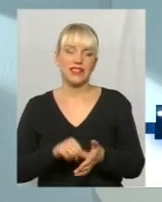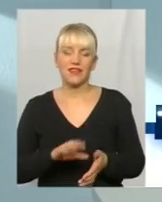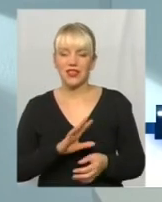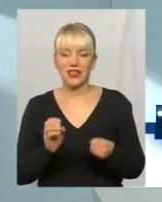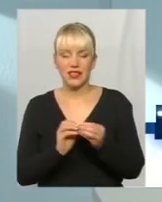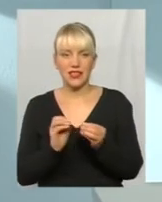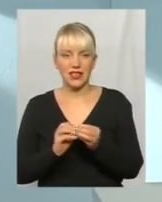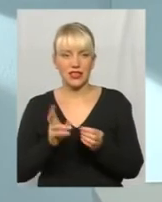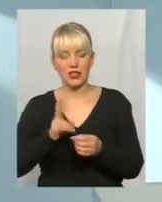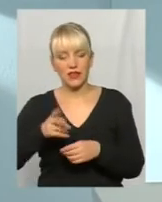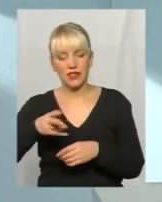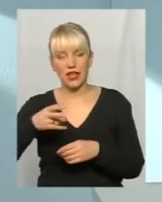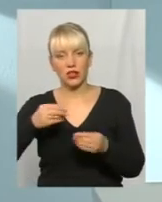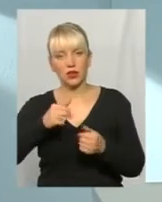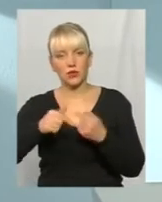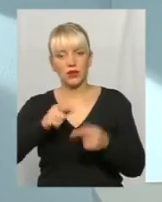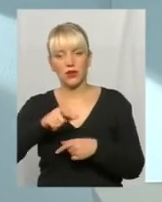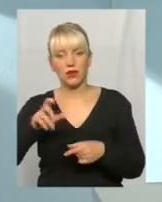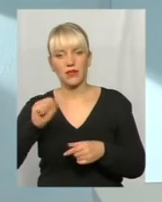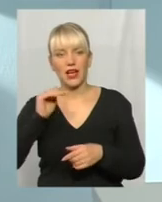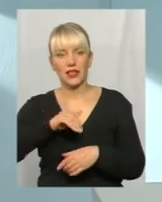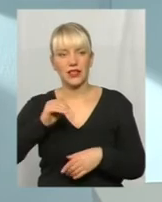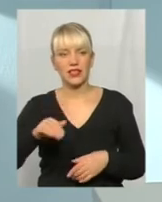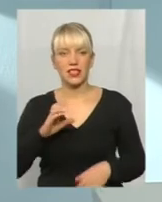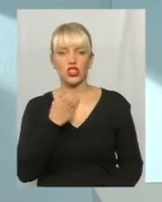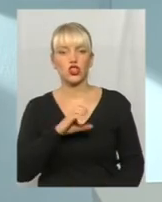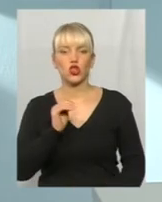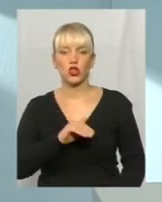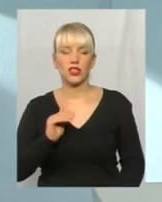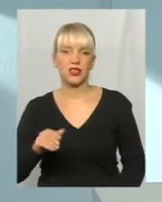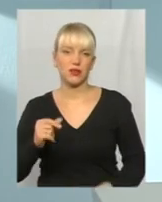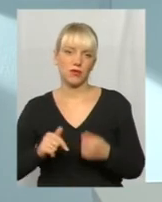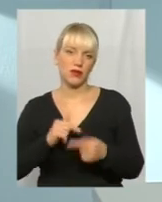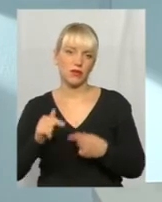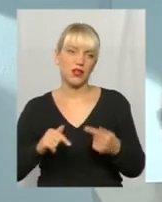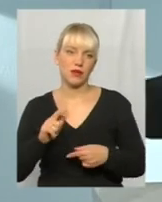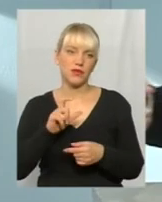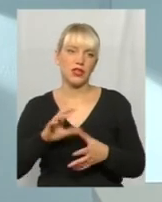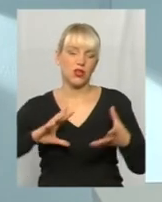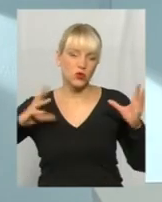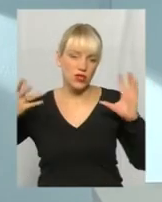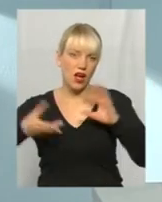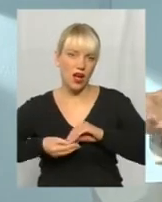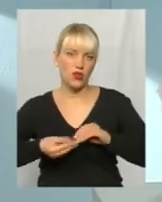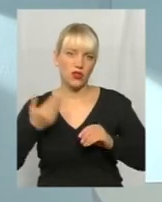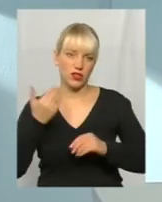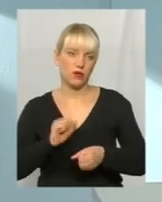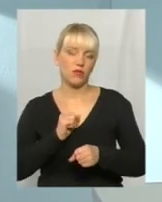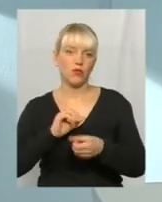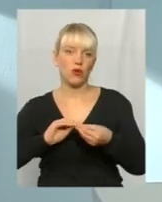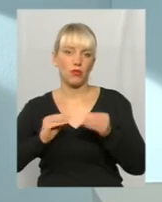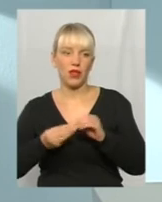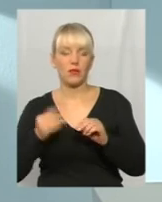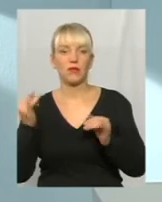двадцяток підприємців, а тисячі і сотні тисяч підприємців, узагальнюючи їх проблеми і